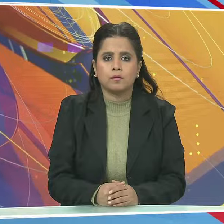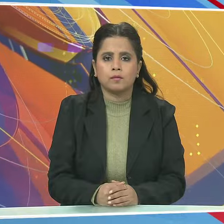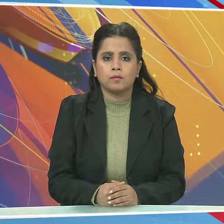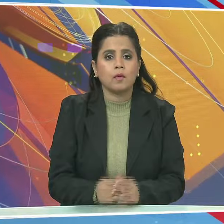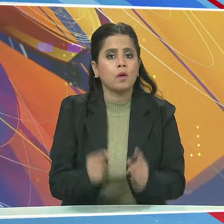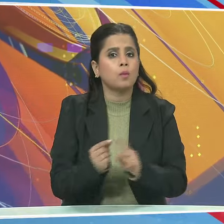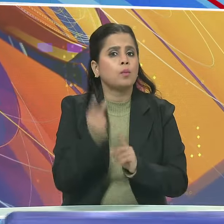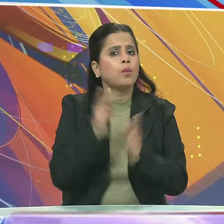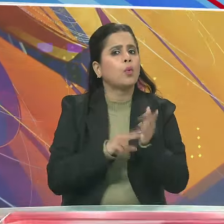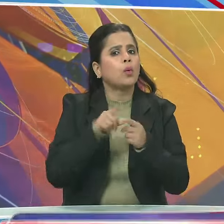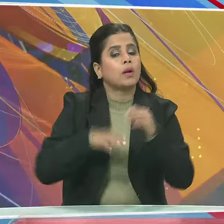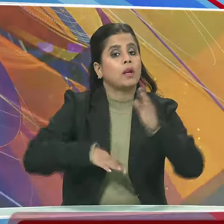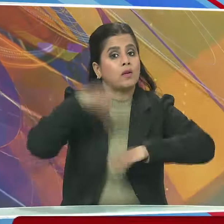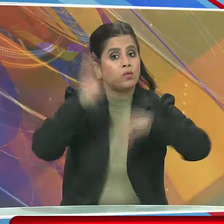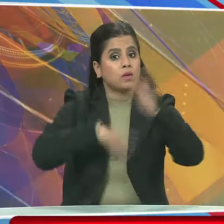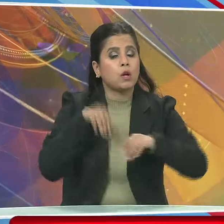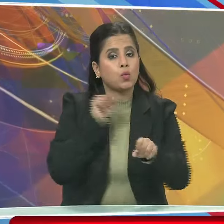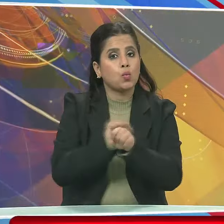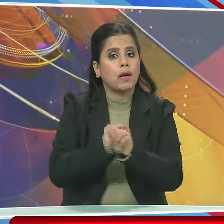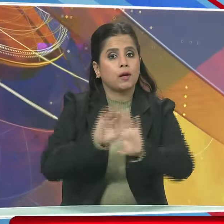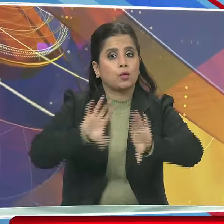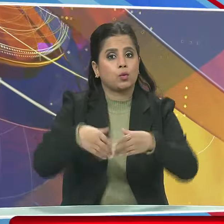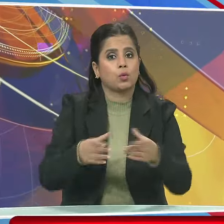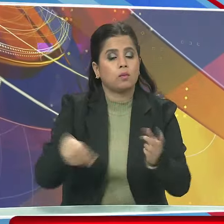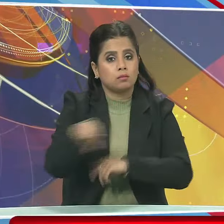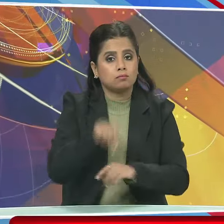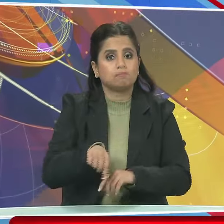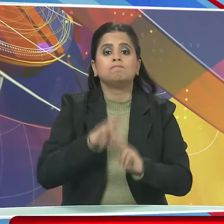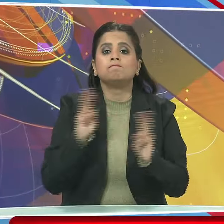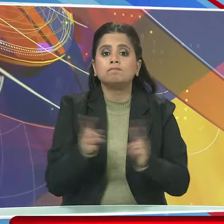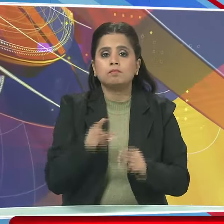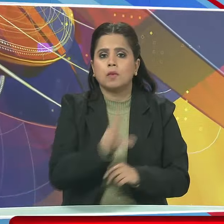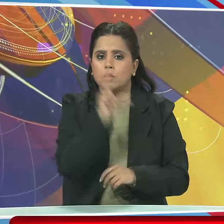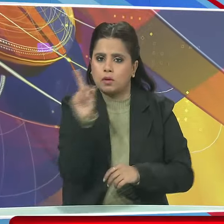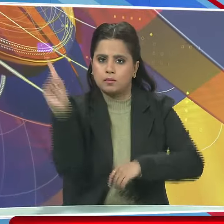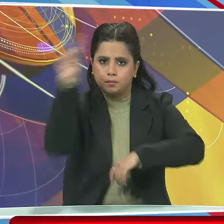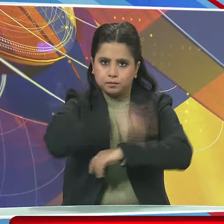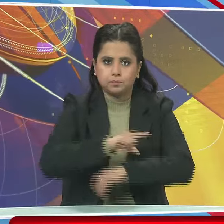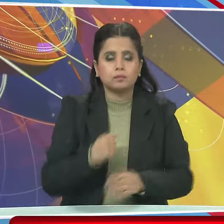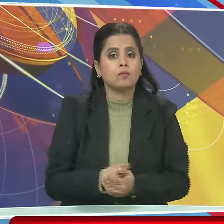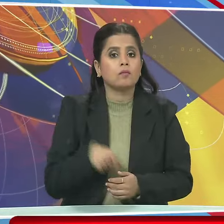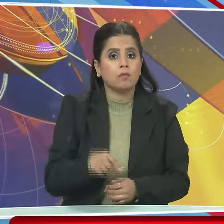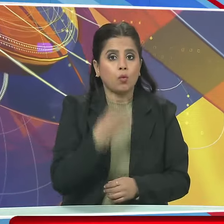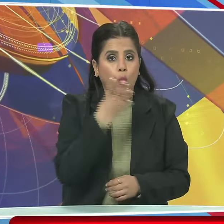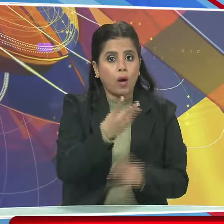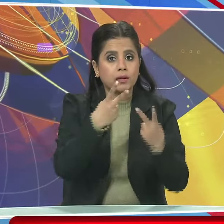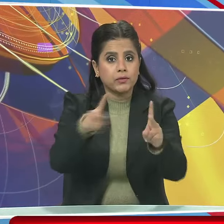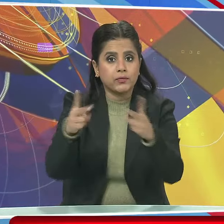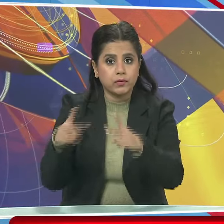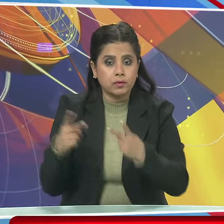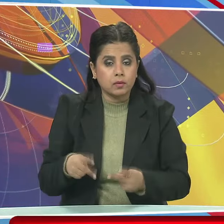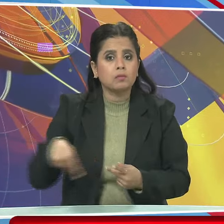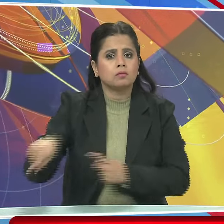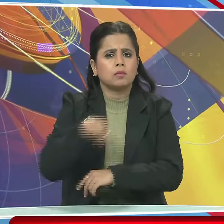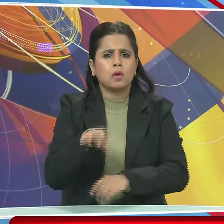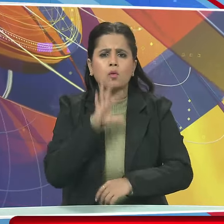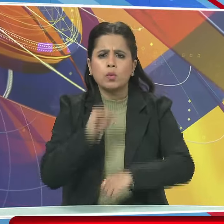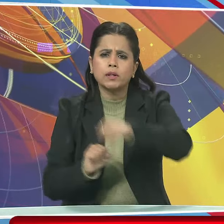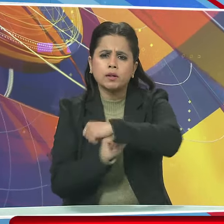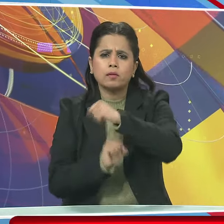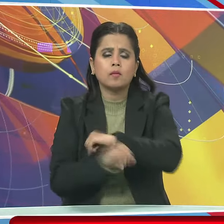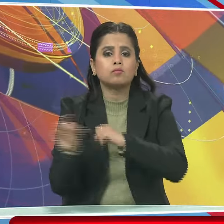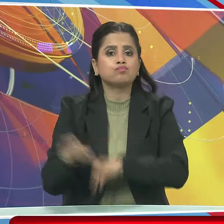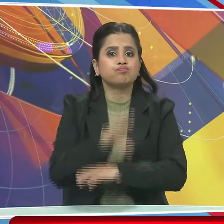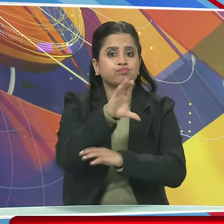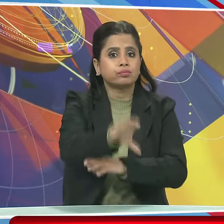पुरे में इंफरस्ट्रक्चर वर्किंग ग्रुप की बैठक का दूसरा दिन चार अलग-अलग सत्र में बुनियादी धाचे में